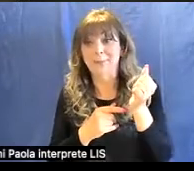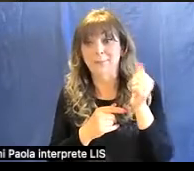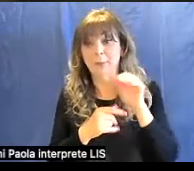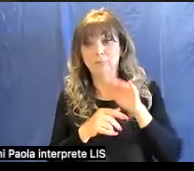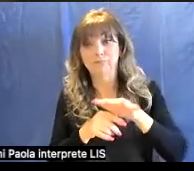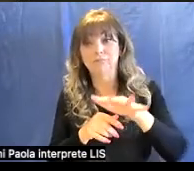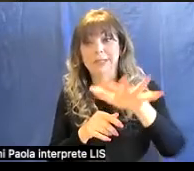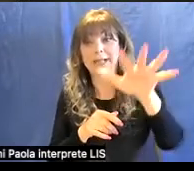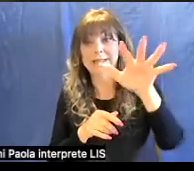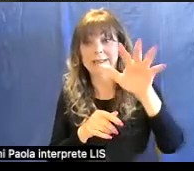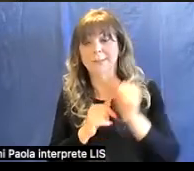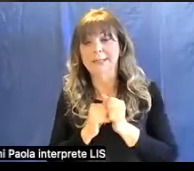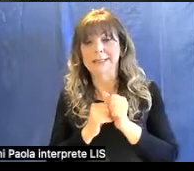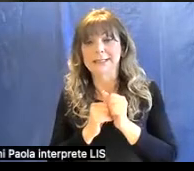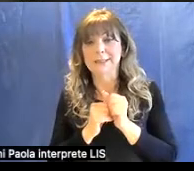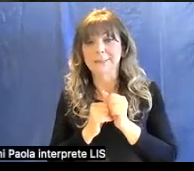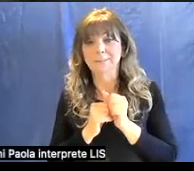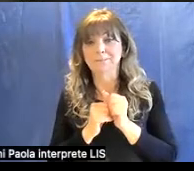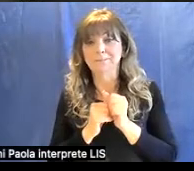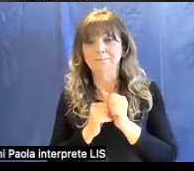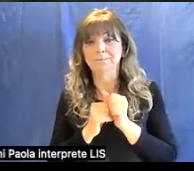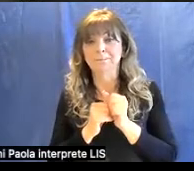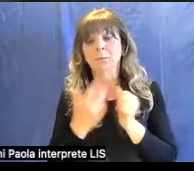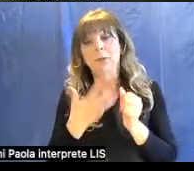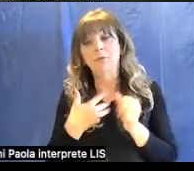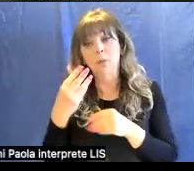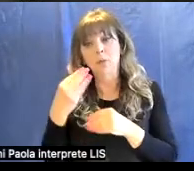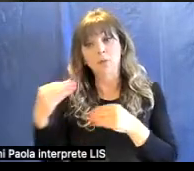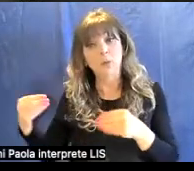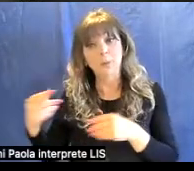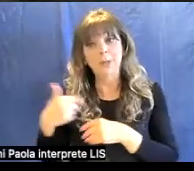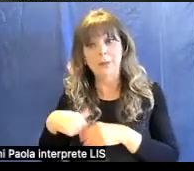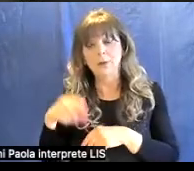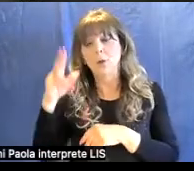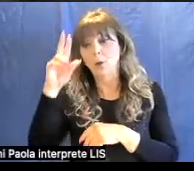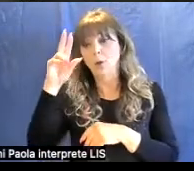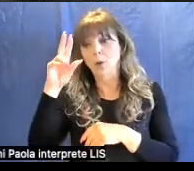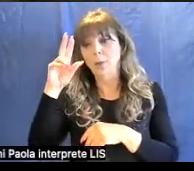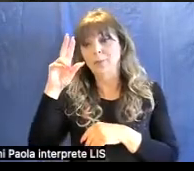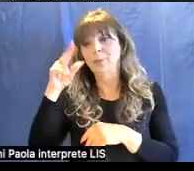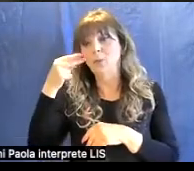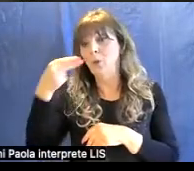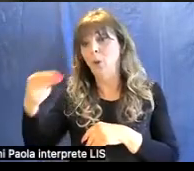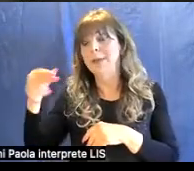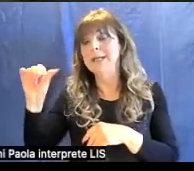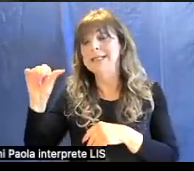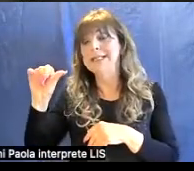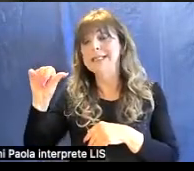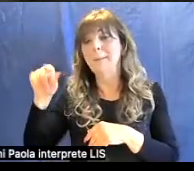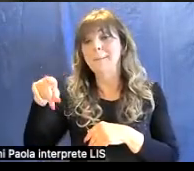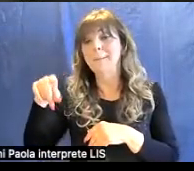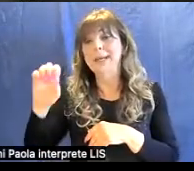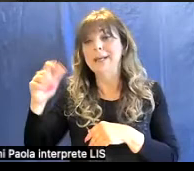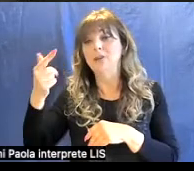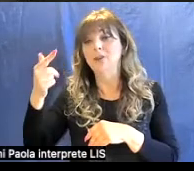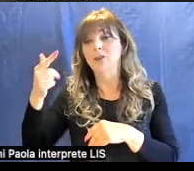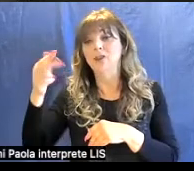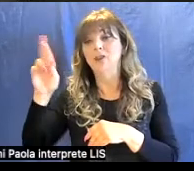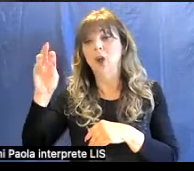A valle di ciò c'è uno strumento che noi chiamiamo spettrometro che ci permette di